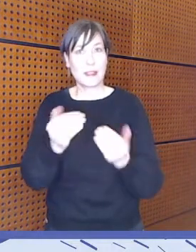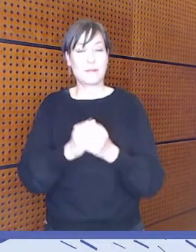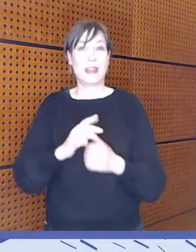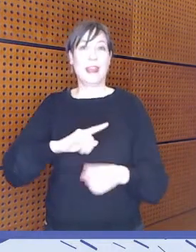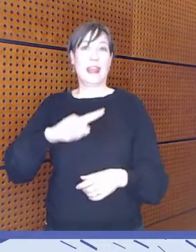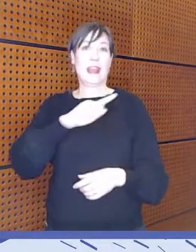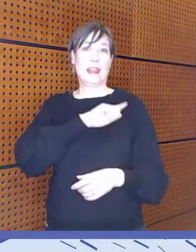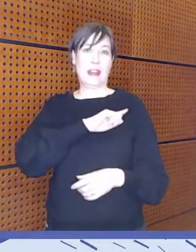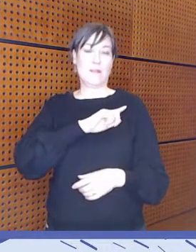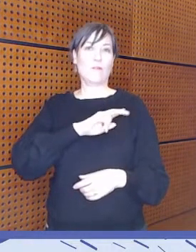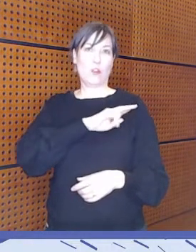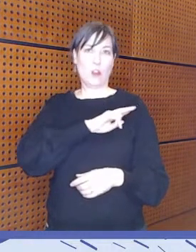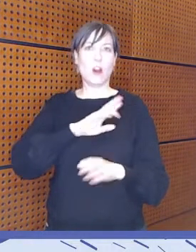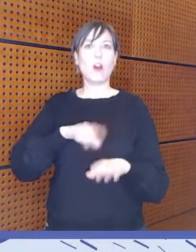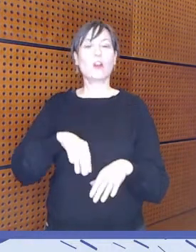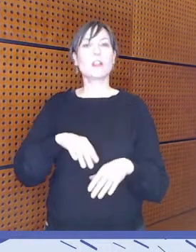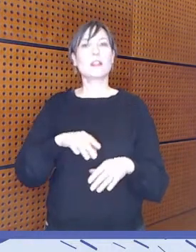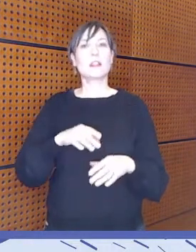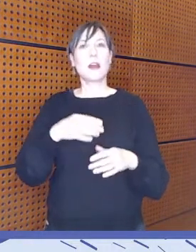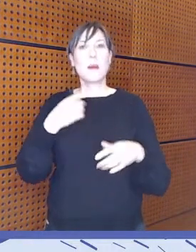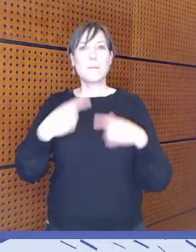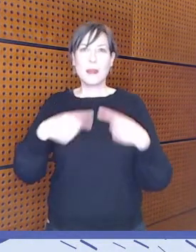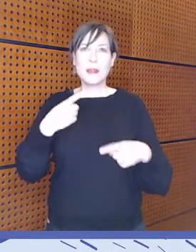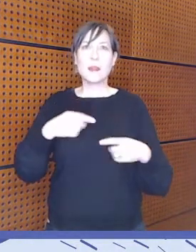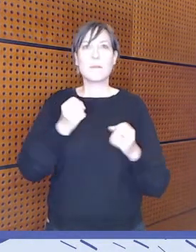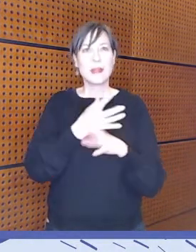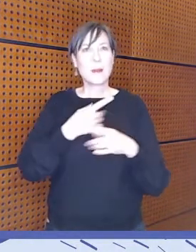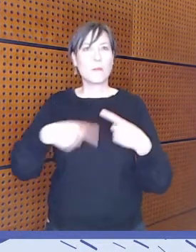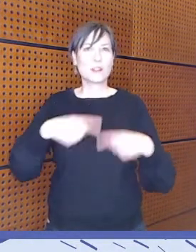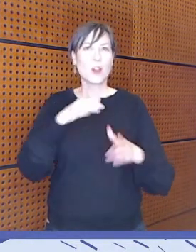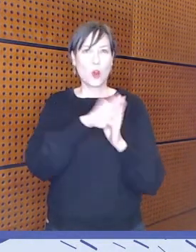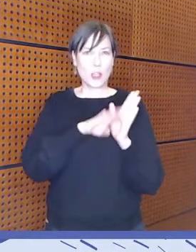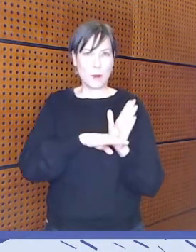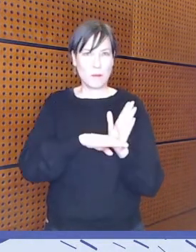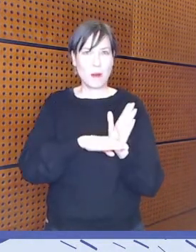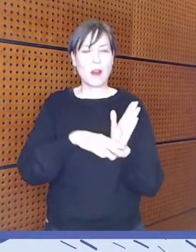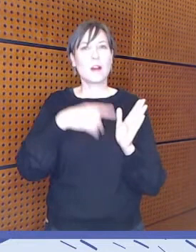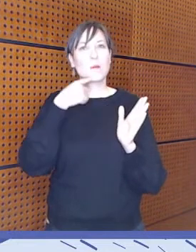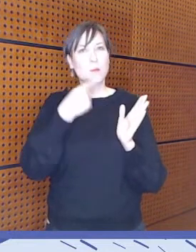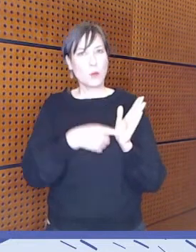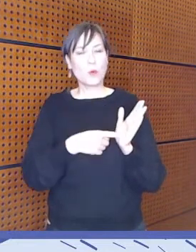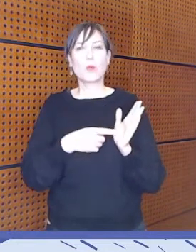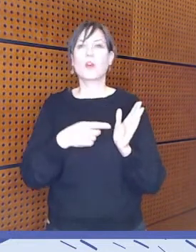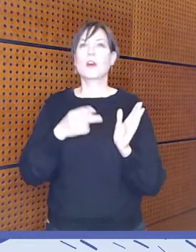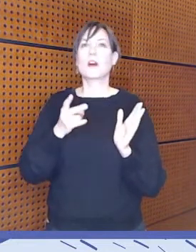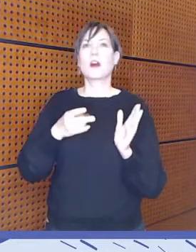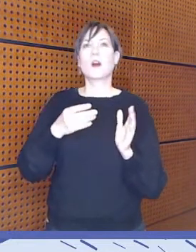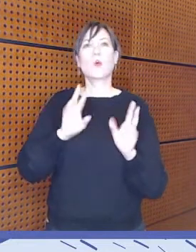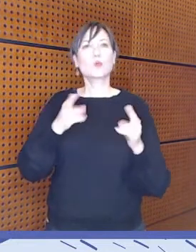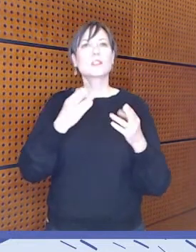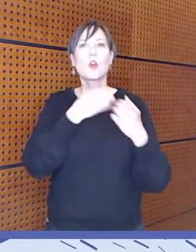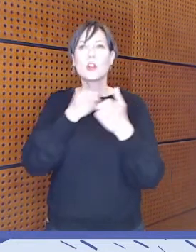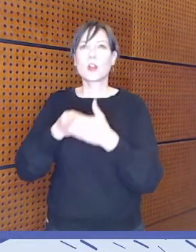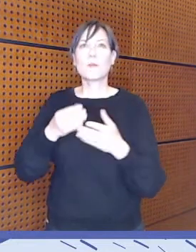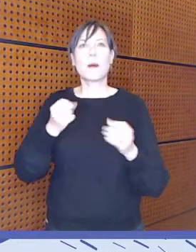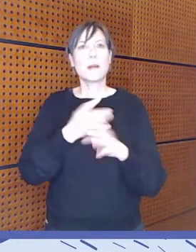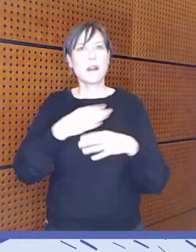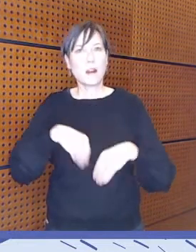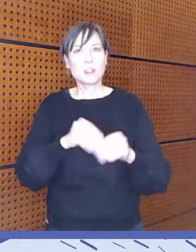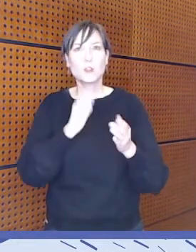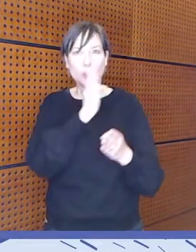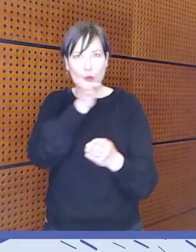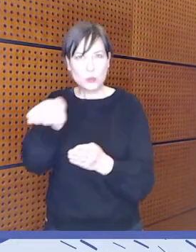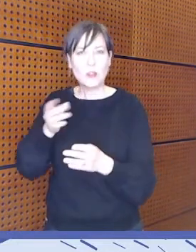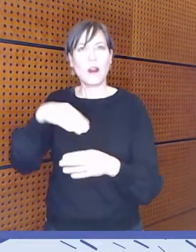valtioneuvoston periaatepäätös mediapoliittisesta ohjelmasta, jossa todetaan, että mediakasvatulisi kohdentaa uusille kohderyhmille ja suunnata erityisesti